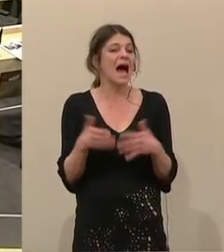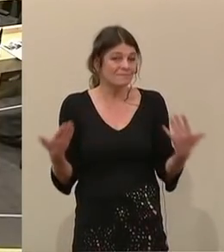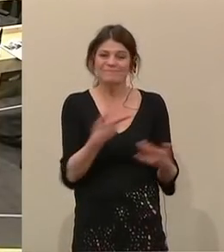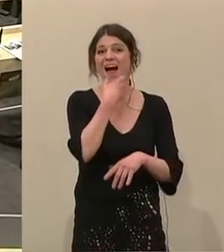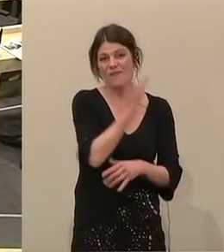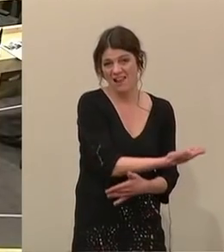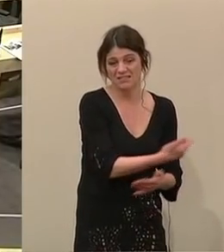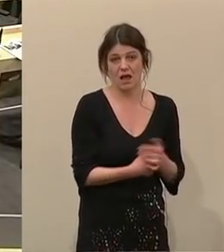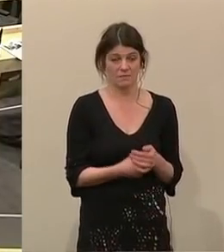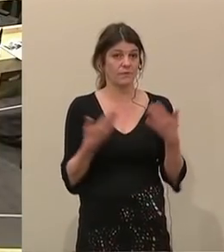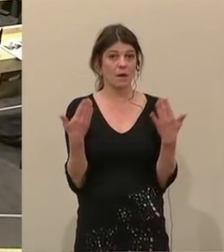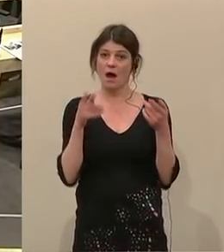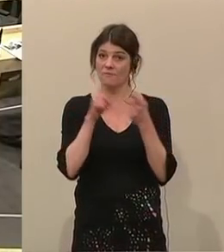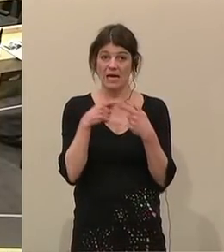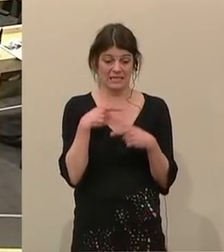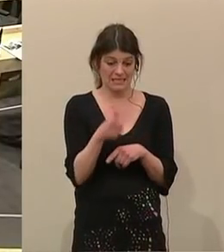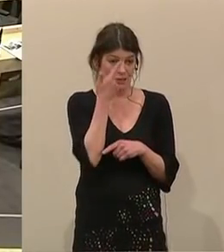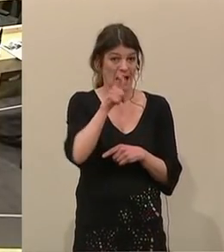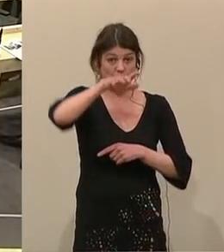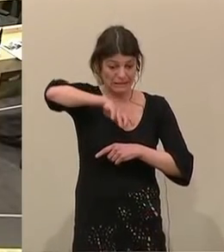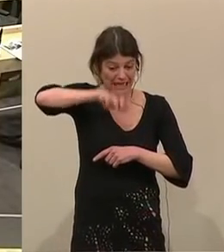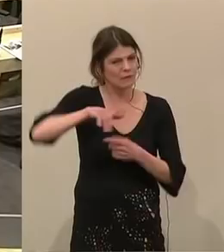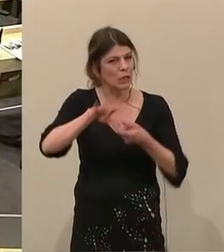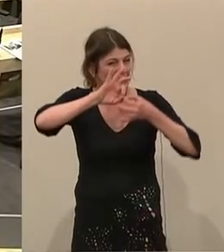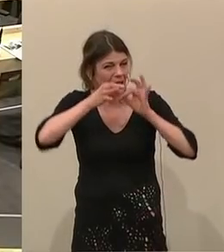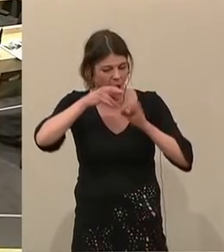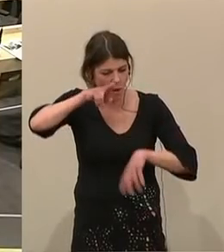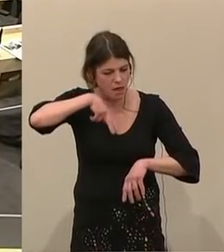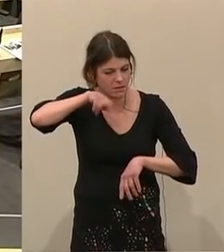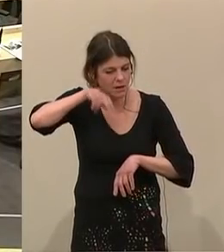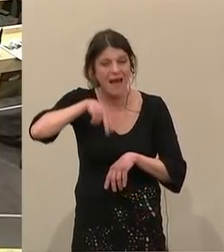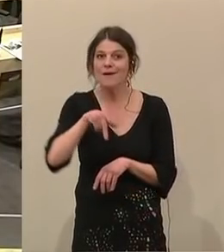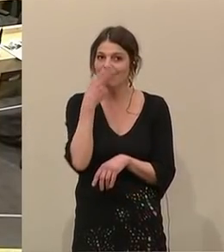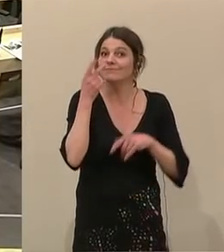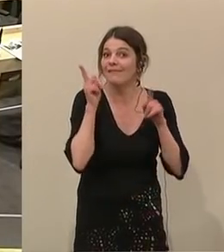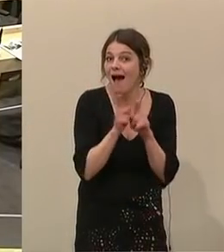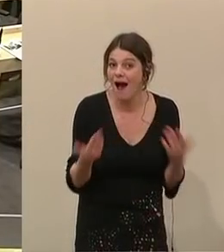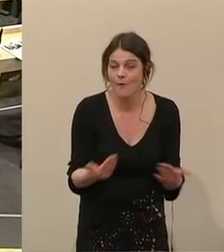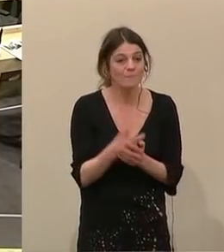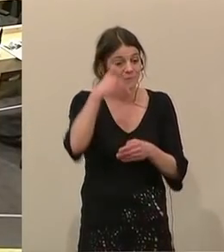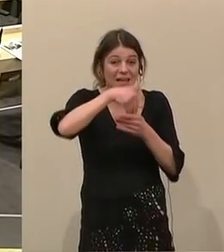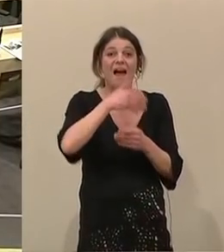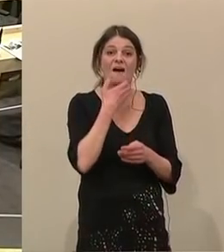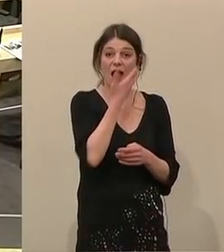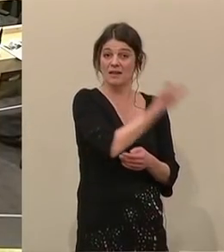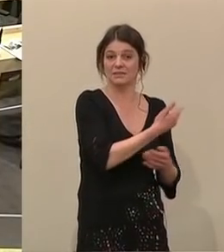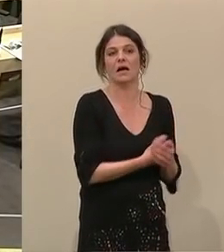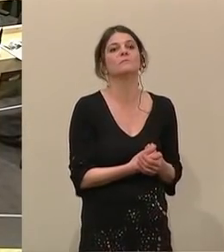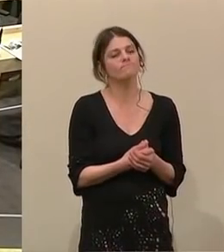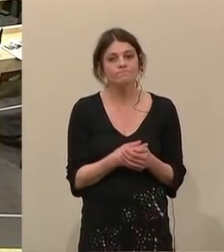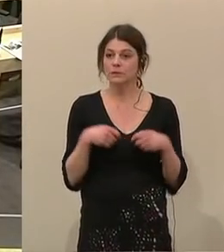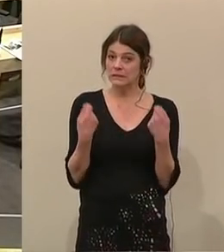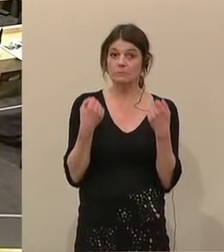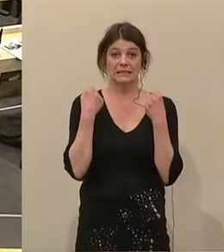Afghanistan. Und wenn man sich diese 200 Seiten dann auch einmal genau durchliest, dann sieht man eben, dass es in Afghanistan eine